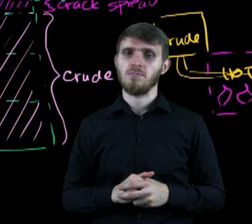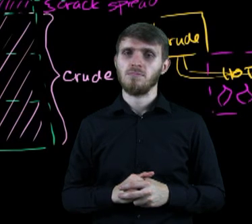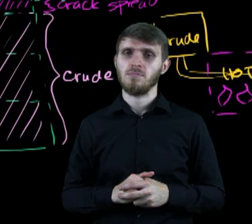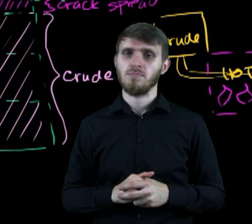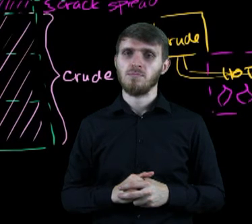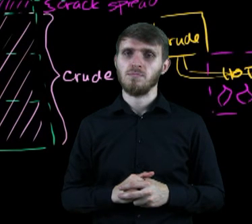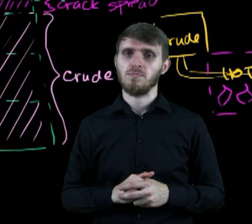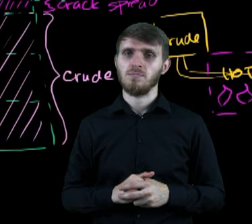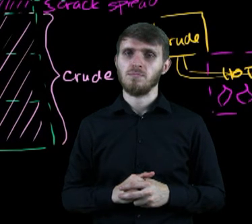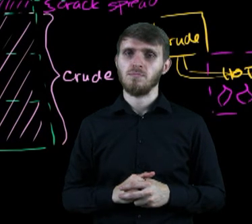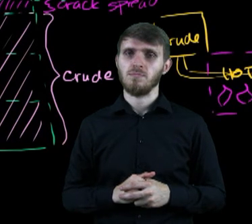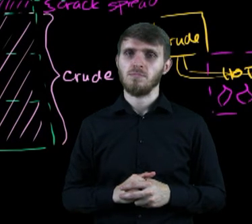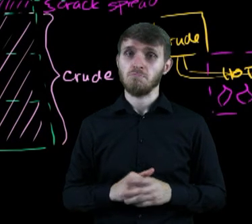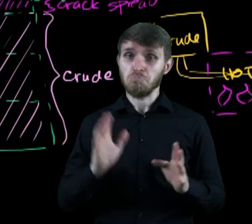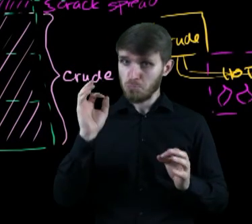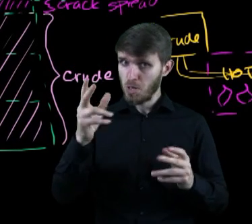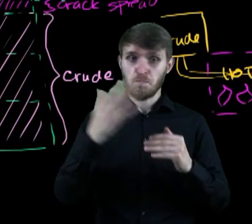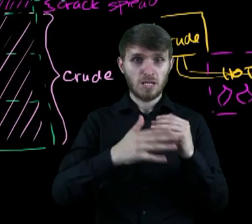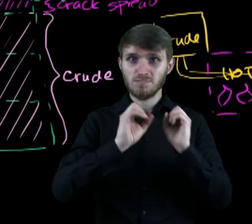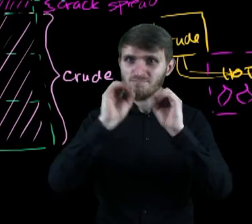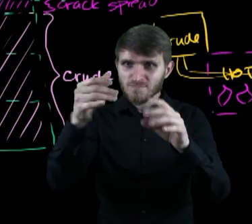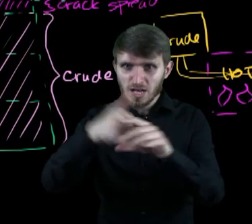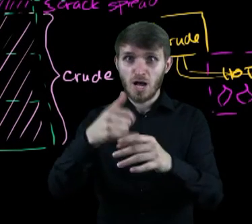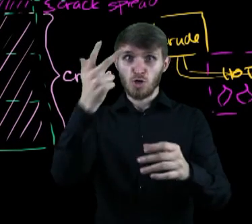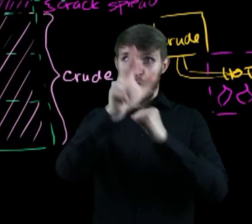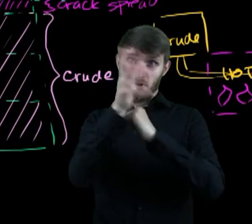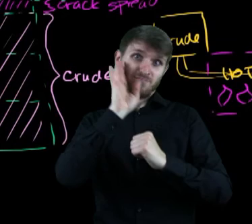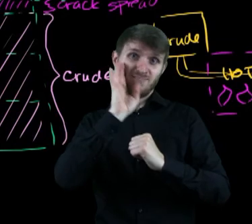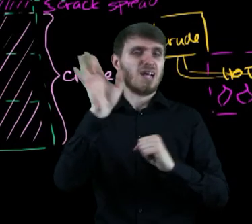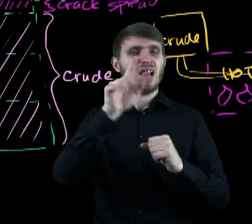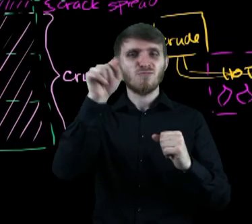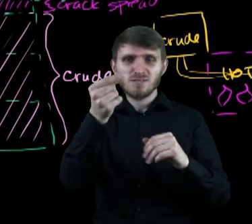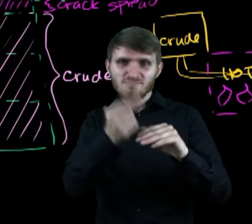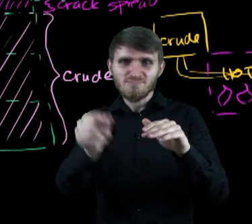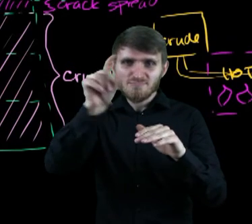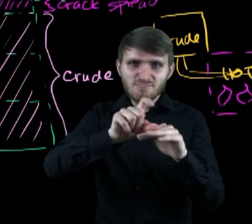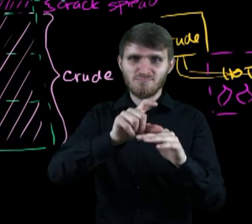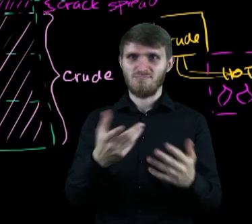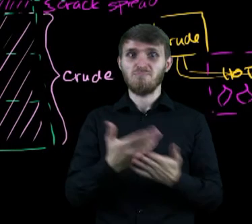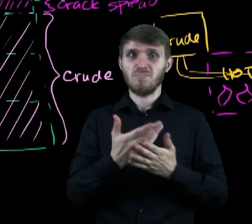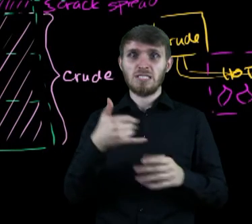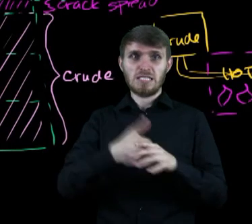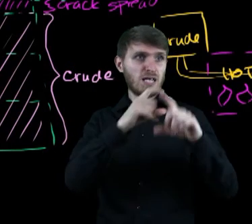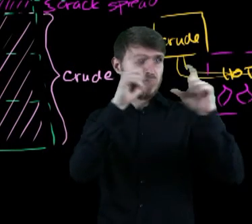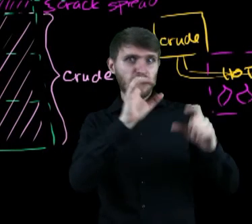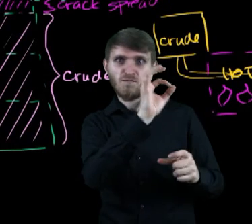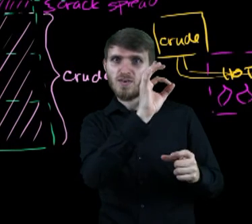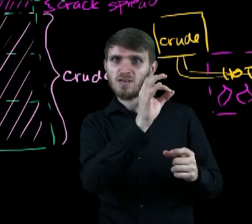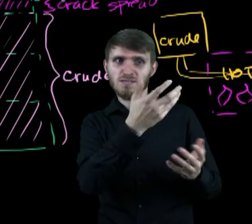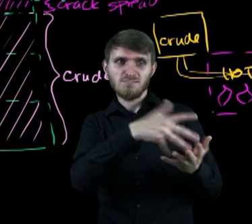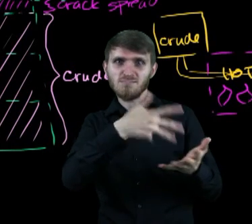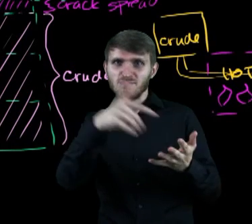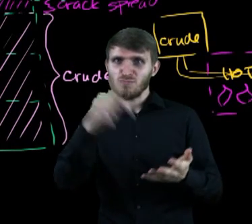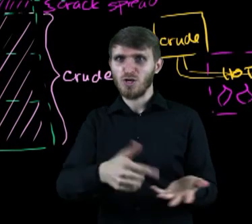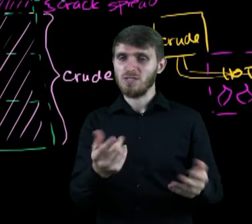3,85. Benzyna dociera na stację, gdzie musi kosztować więcej niż 3,85, aby